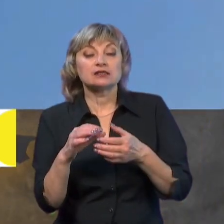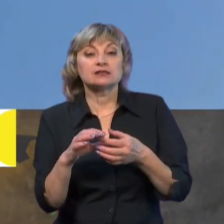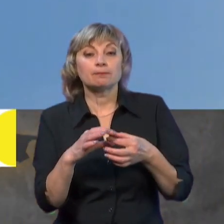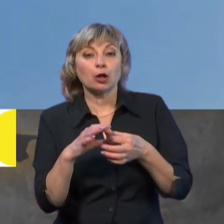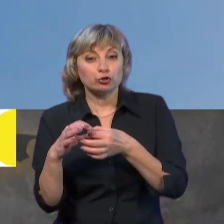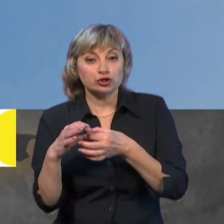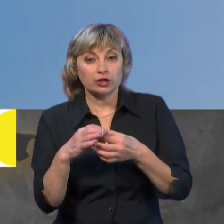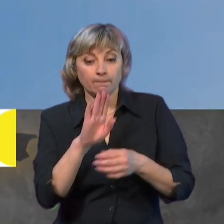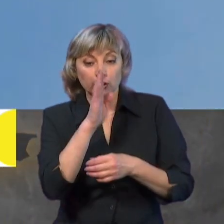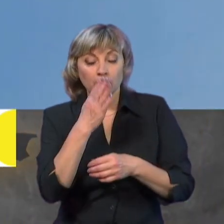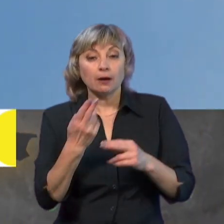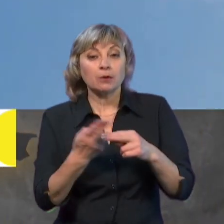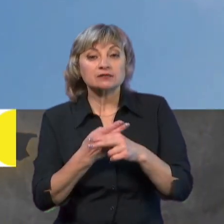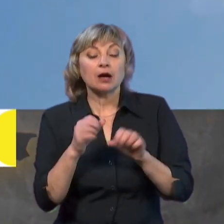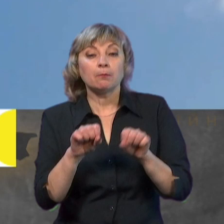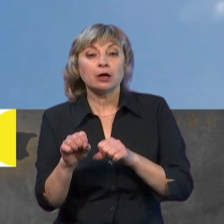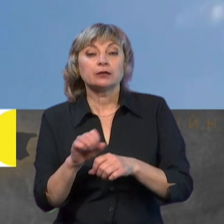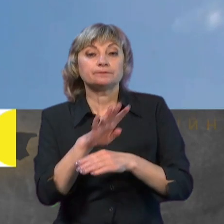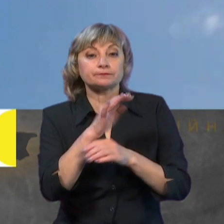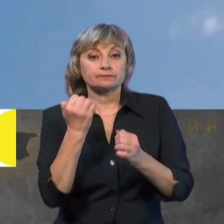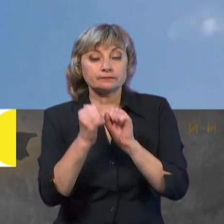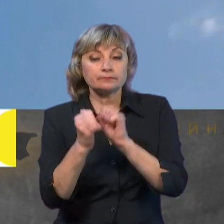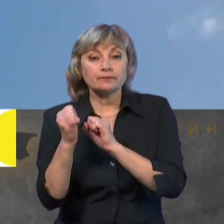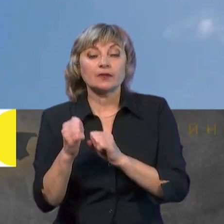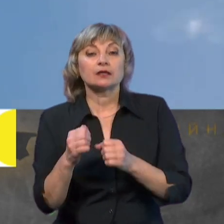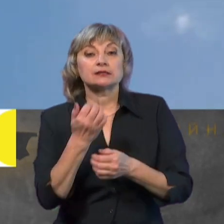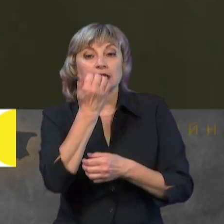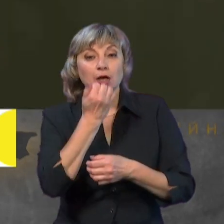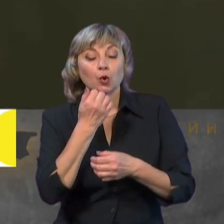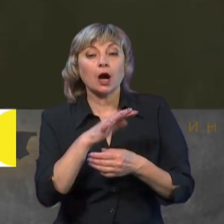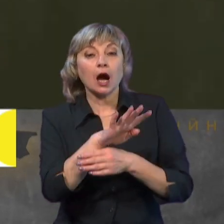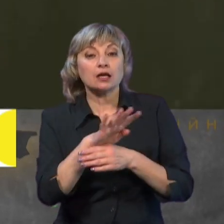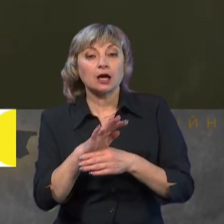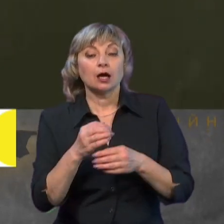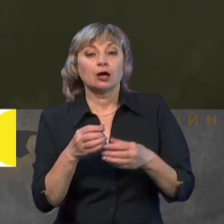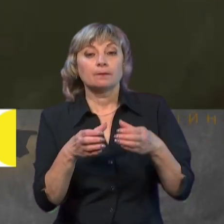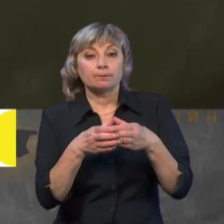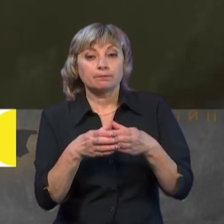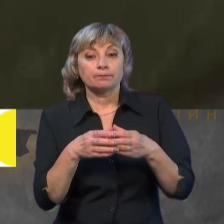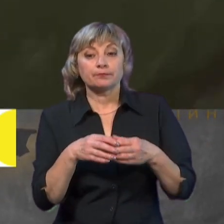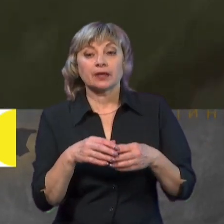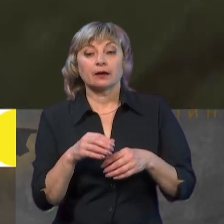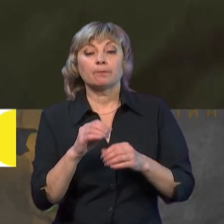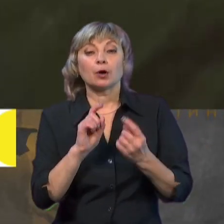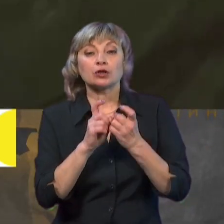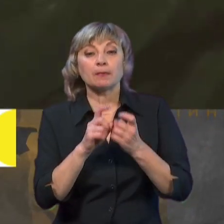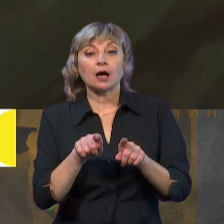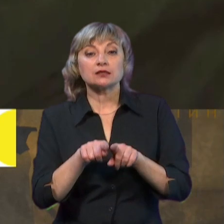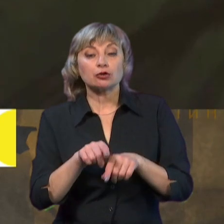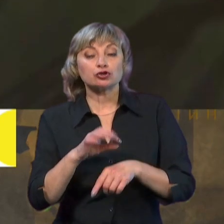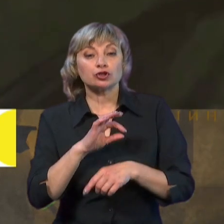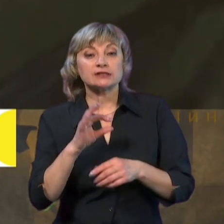позбавити їх можливості наносити вогневе враження за рахунок артилерії. Це працює наша контрбатерейна боротьба. А також застосовуємо як